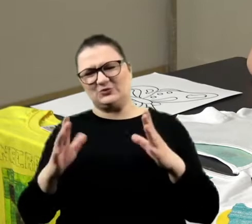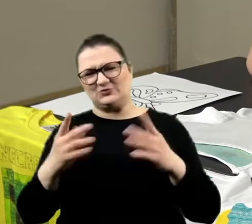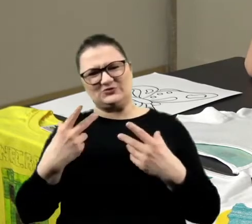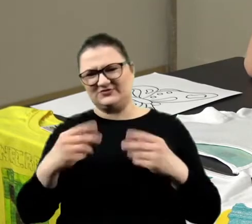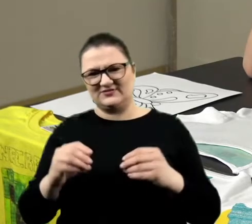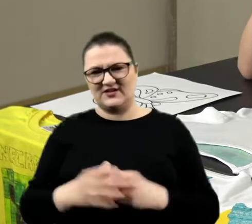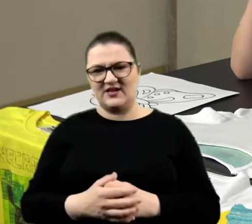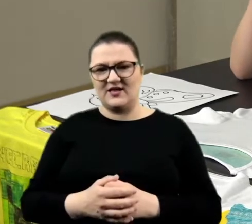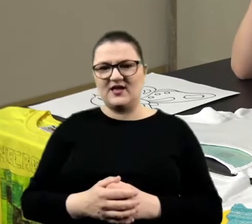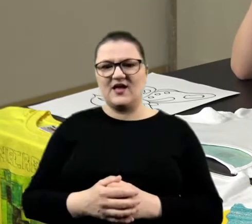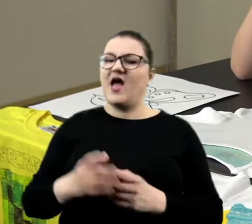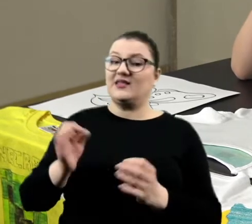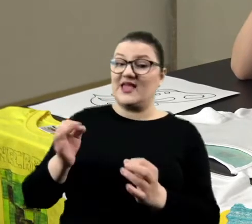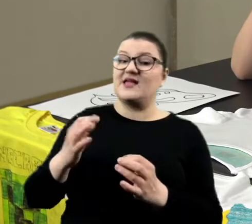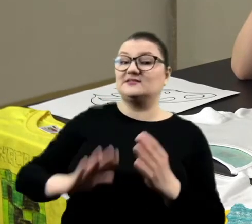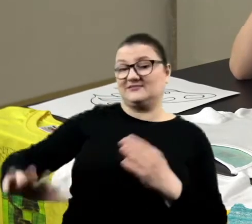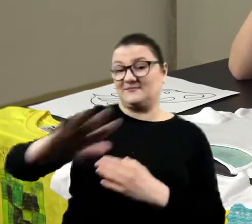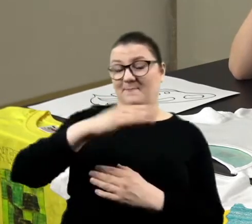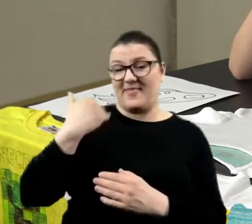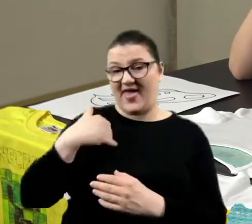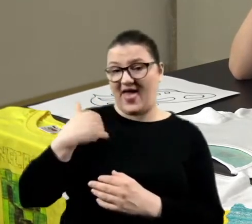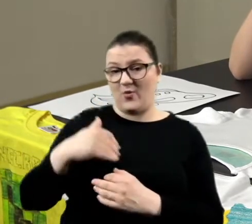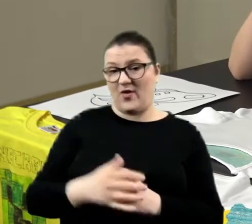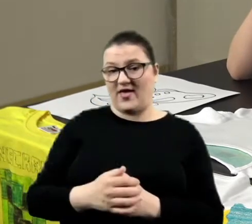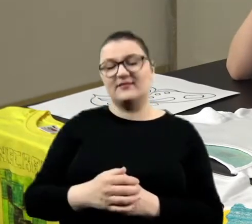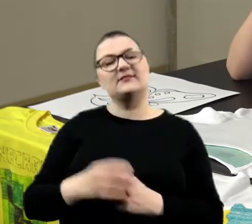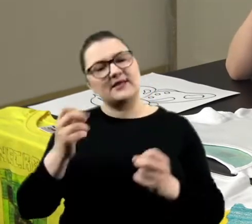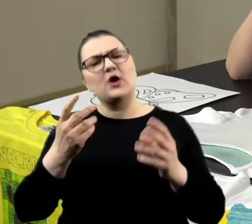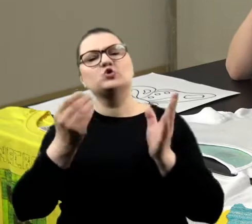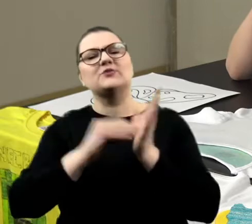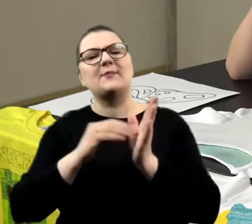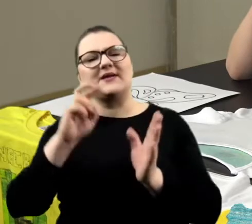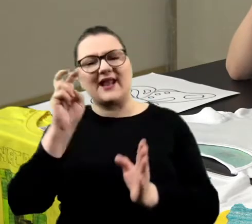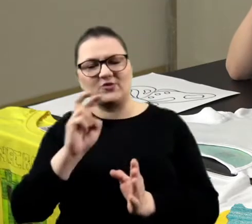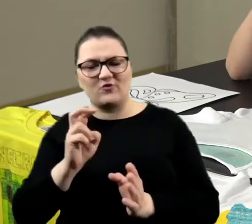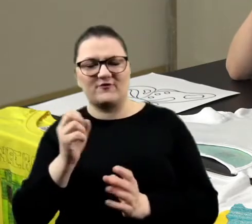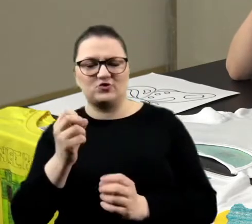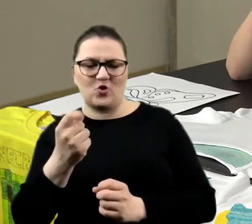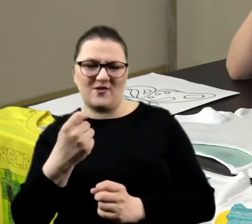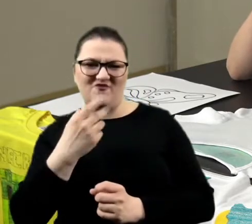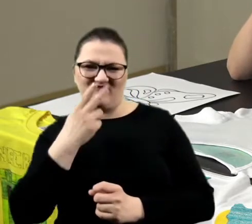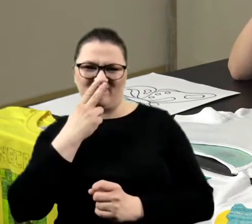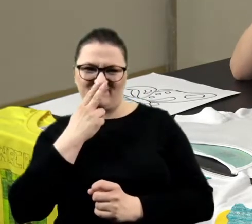mama jest białe. Tak, więc trochę dodamy granatowego, bo wyszło faktycznie nam białe.